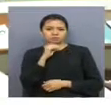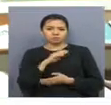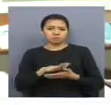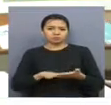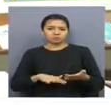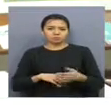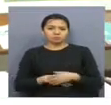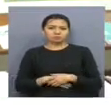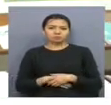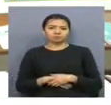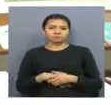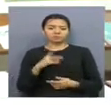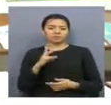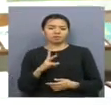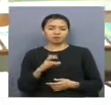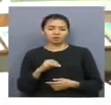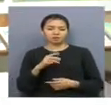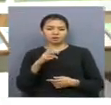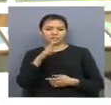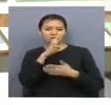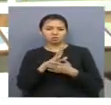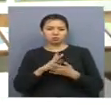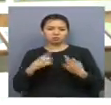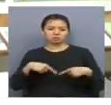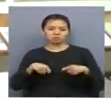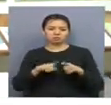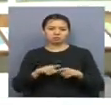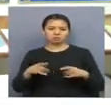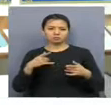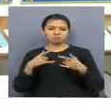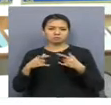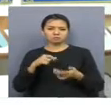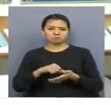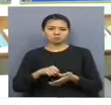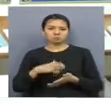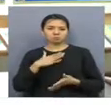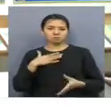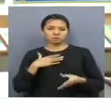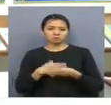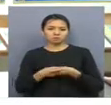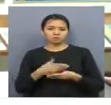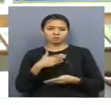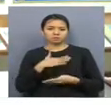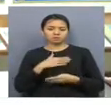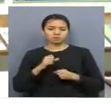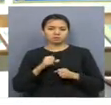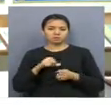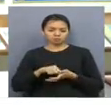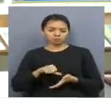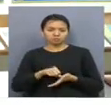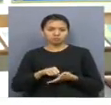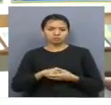Үкіметтік емес үйімдардың арасында конкурсқа біз біргеміз біздің қоғамды қоры қатысып отыр.